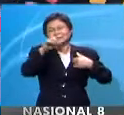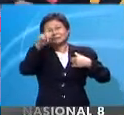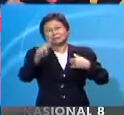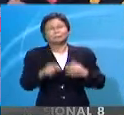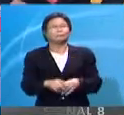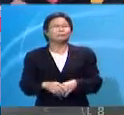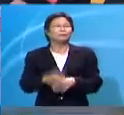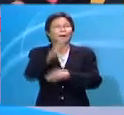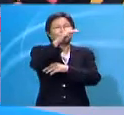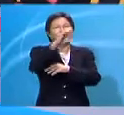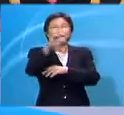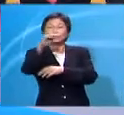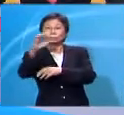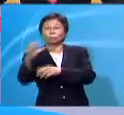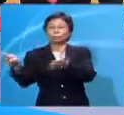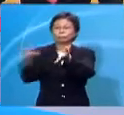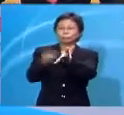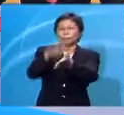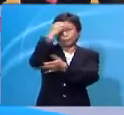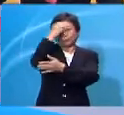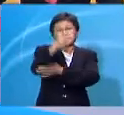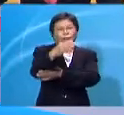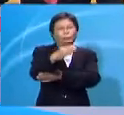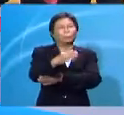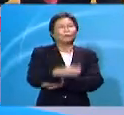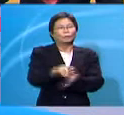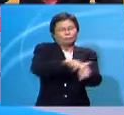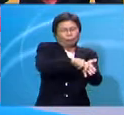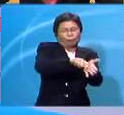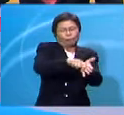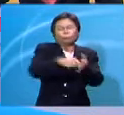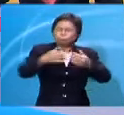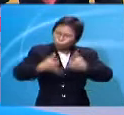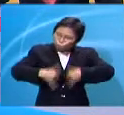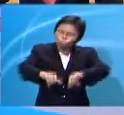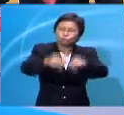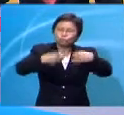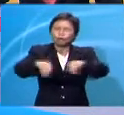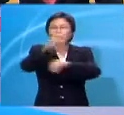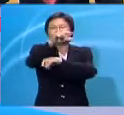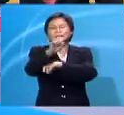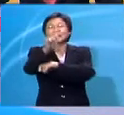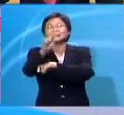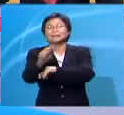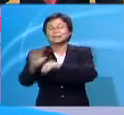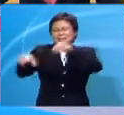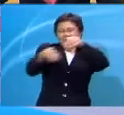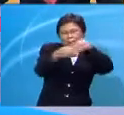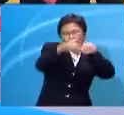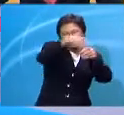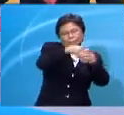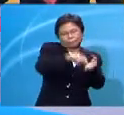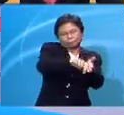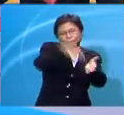Sementara itu MCMC dalam satu kenyataan memaklumkan isian semula perabayar akan terus dijual dengan GST ditambah kepada amount isian semula.